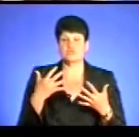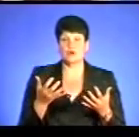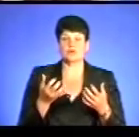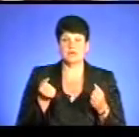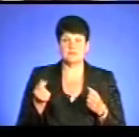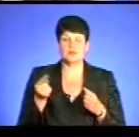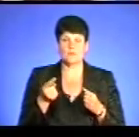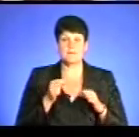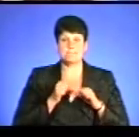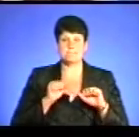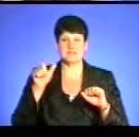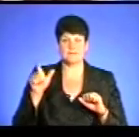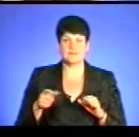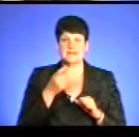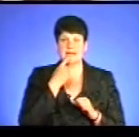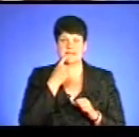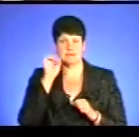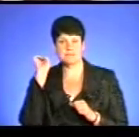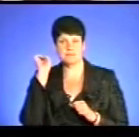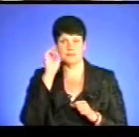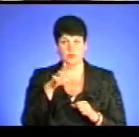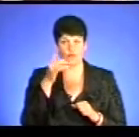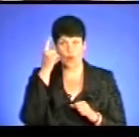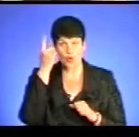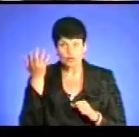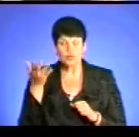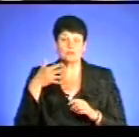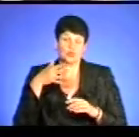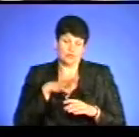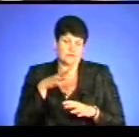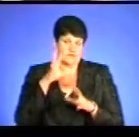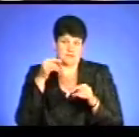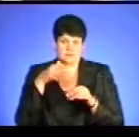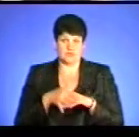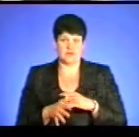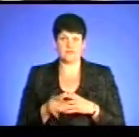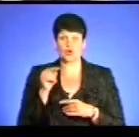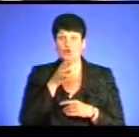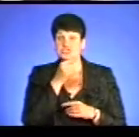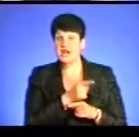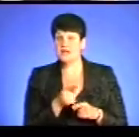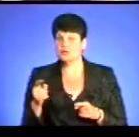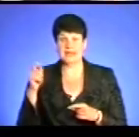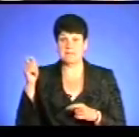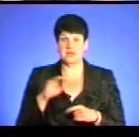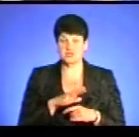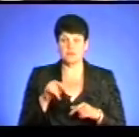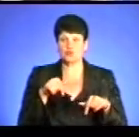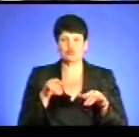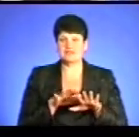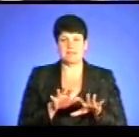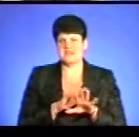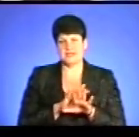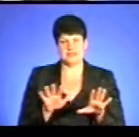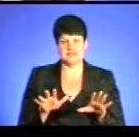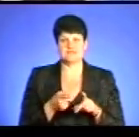тернопільських патріотів яйцем в голову, тоді фактично було сказано. Від того часу не приїжджав в Тернопіль, їм тут не місце в зв